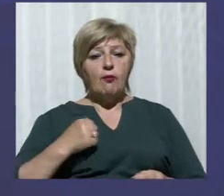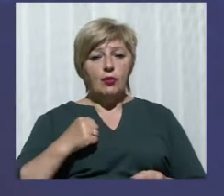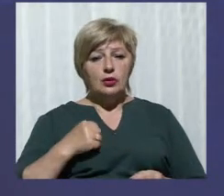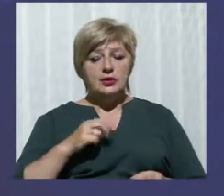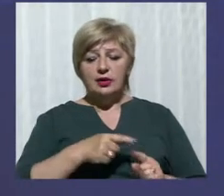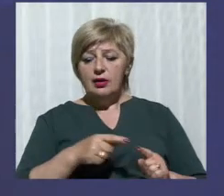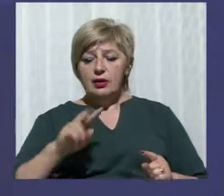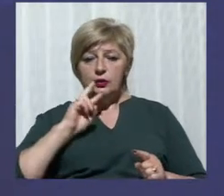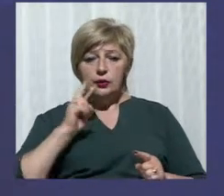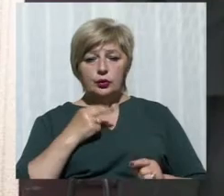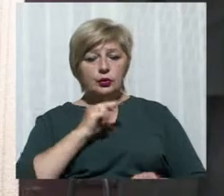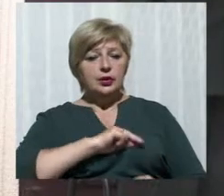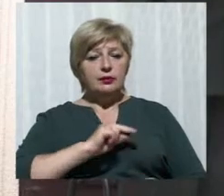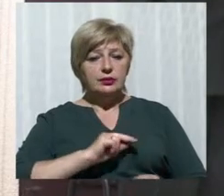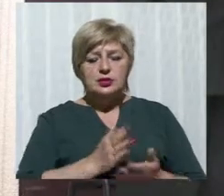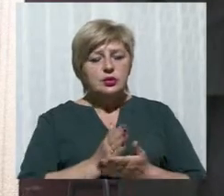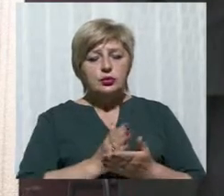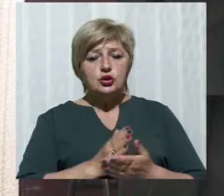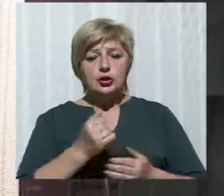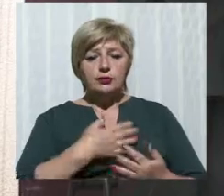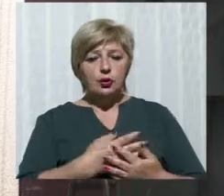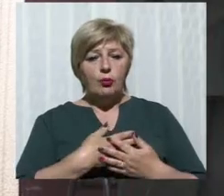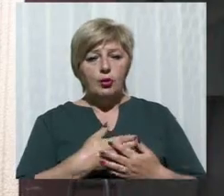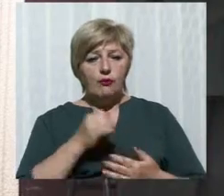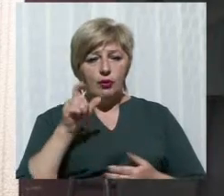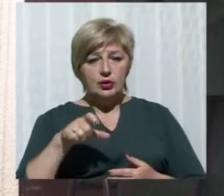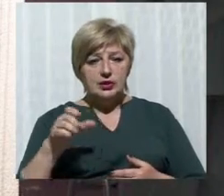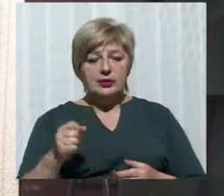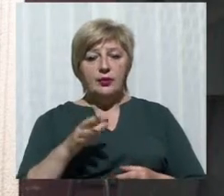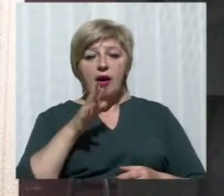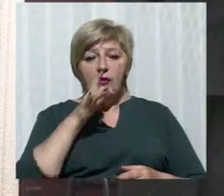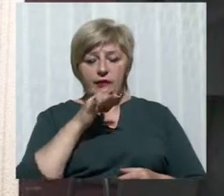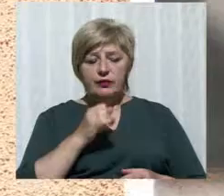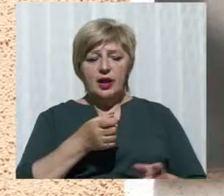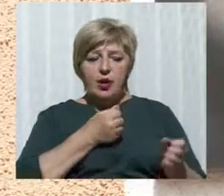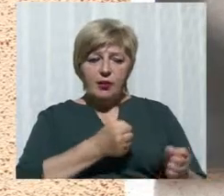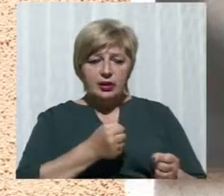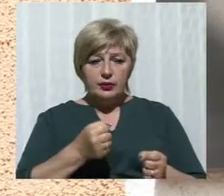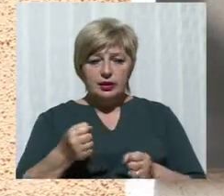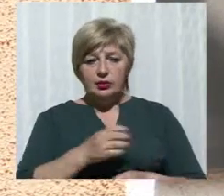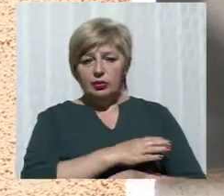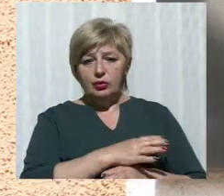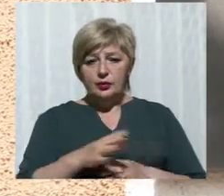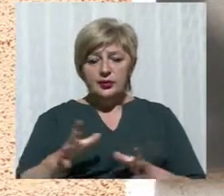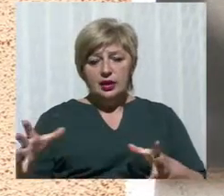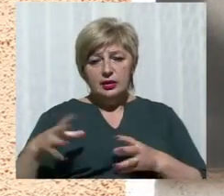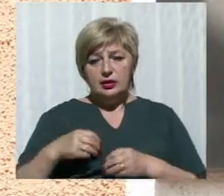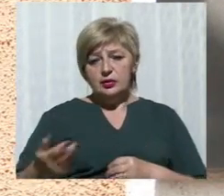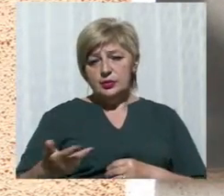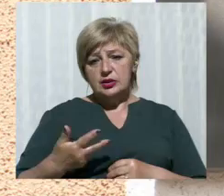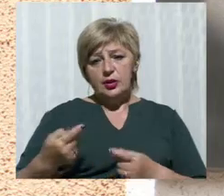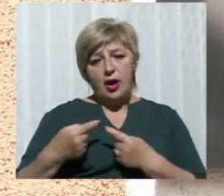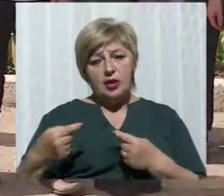служив рядовим. Загинув 27 червня 2018 року під час мінометного обстрілу разом із трьома іншими